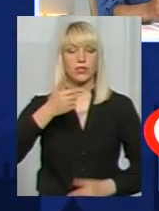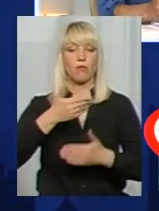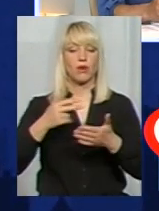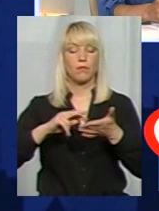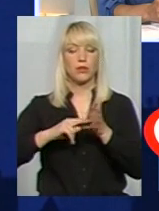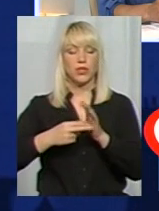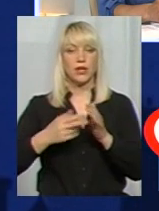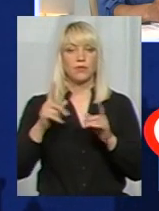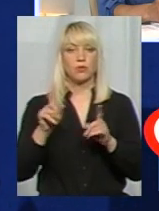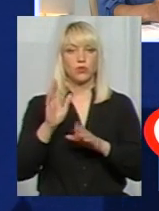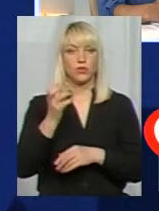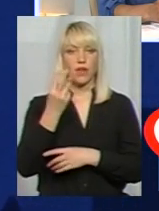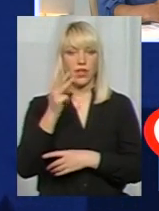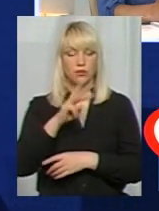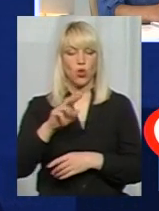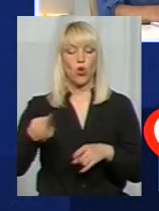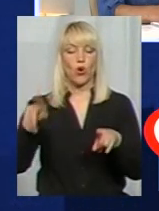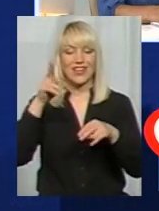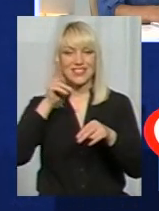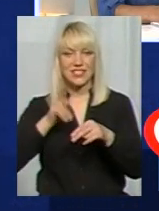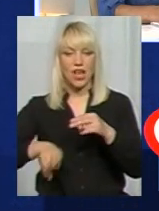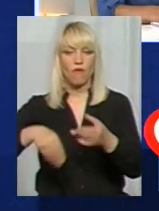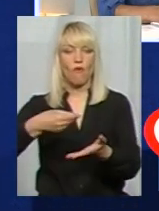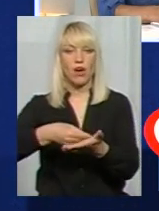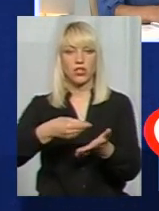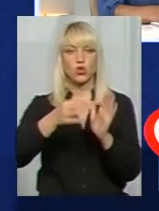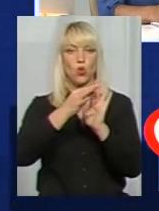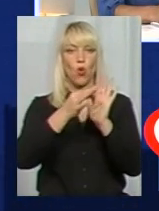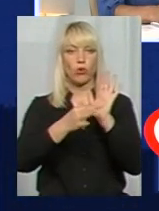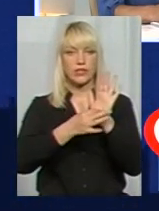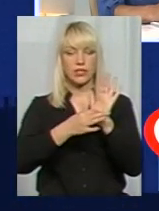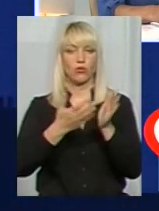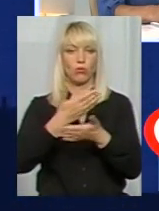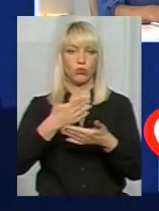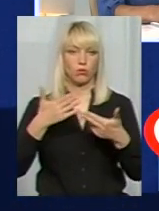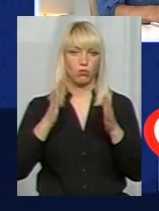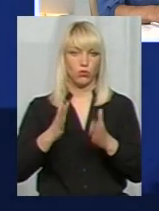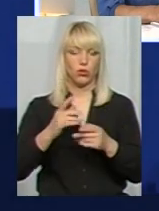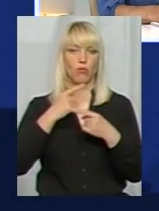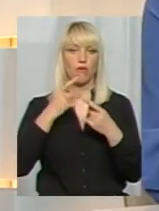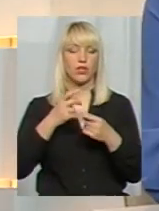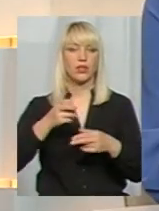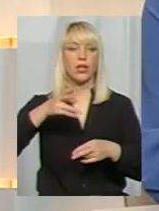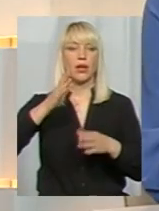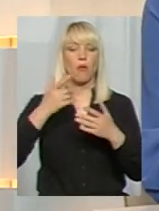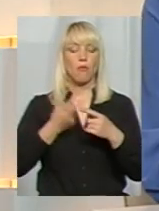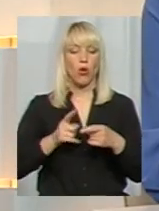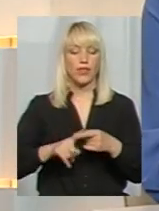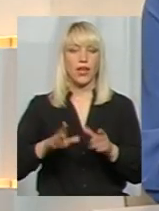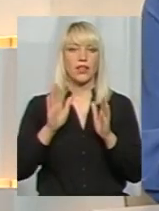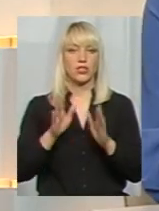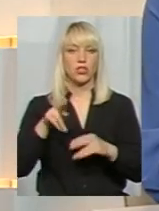ось таку вартісну оцінку вже можна говорити оздоровчої кампанії, ми будемо бачити і зможемо говорити про неї лише по